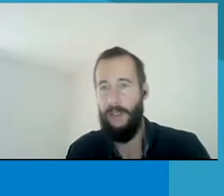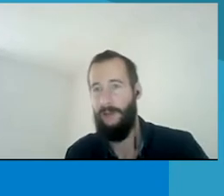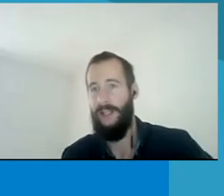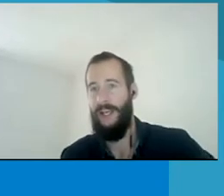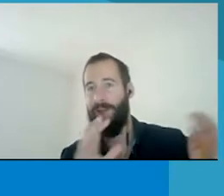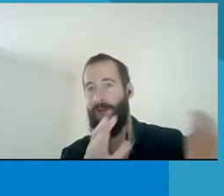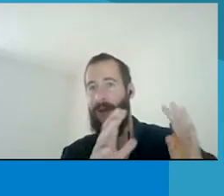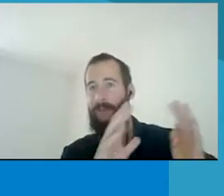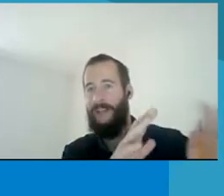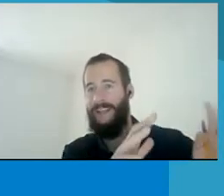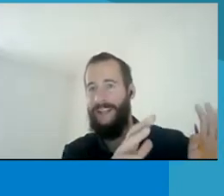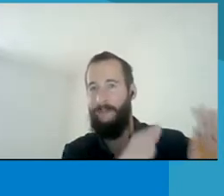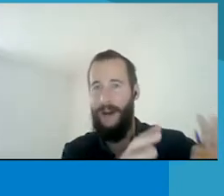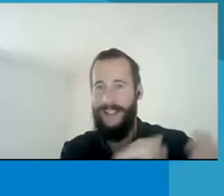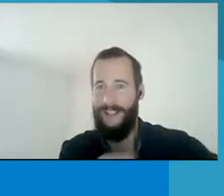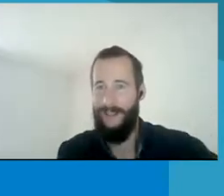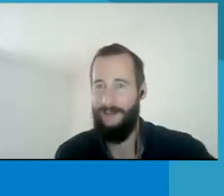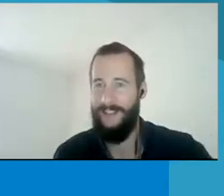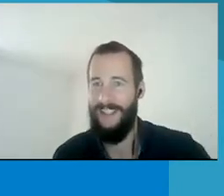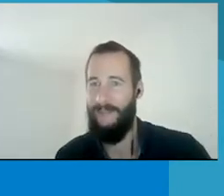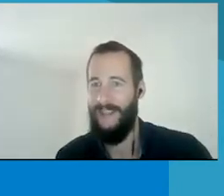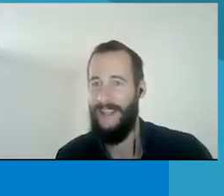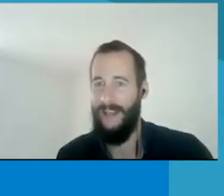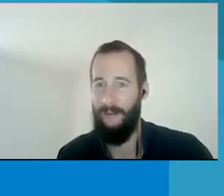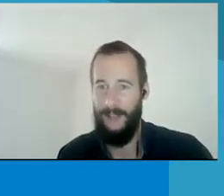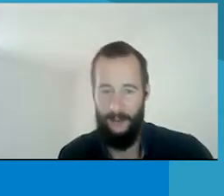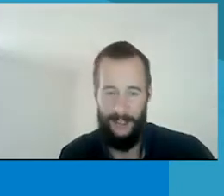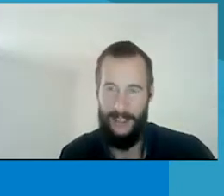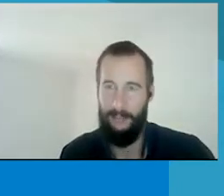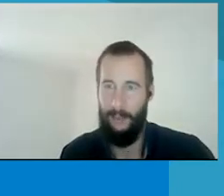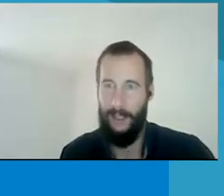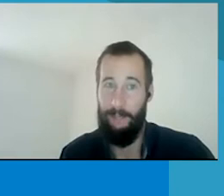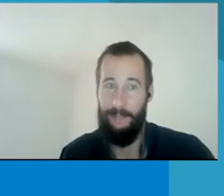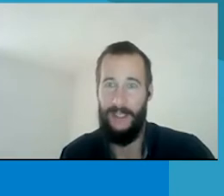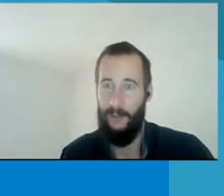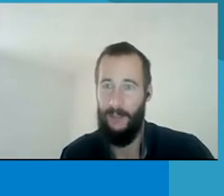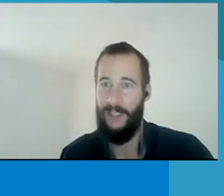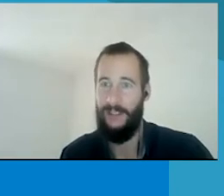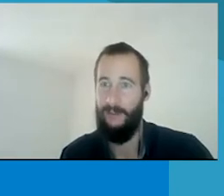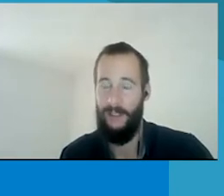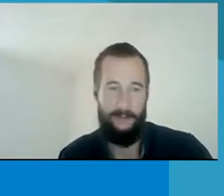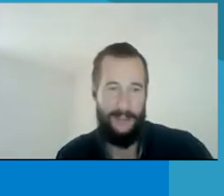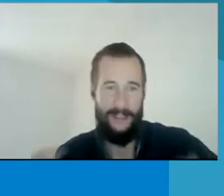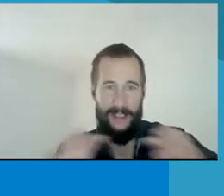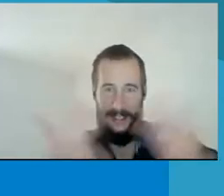Daugiausia dėmesio susitelksiu ties nevykantos